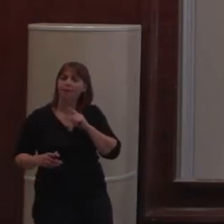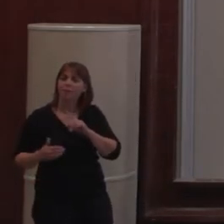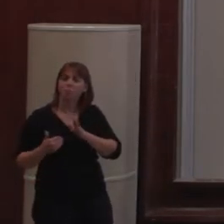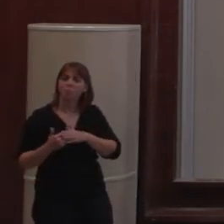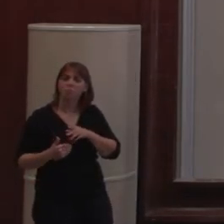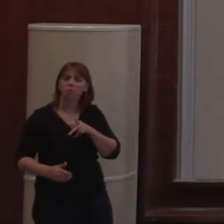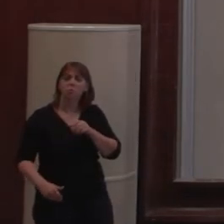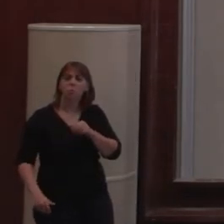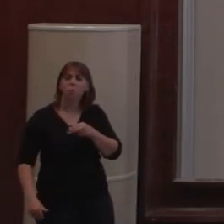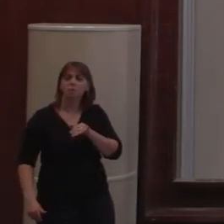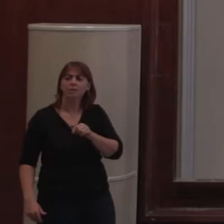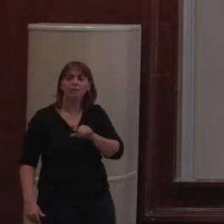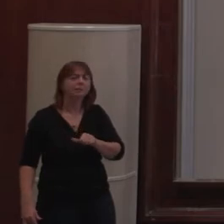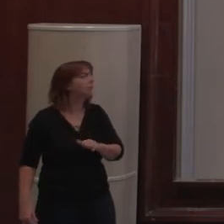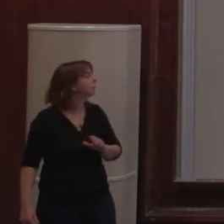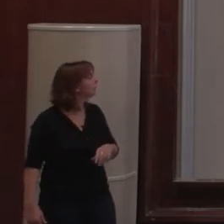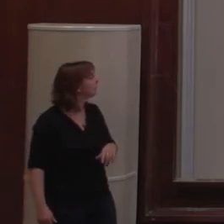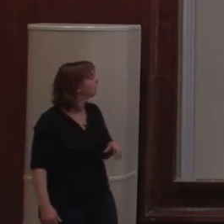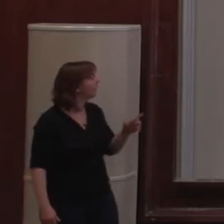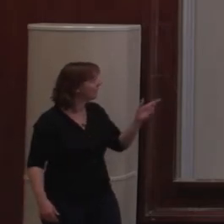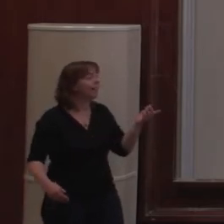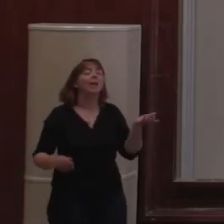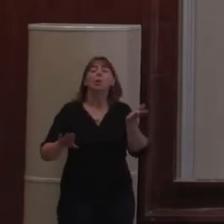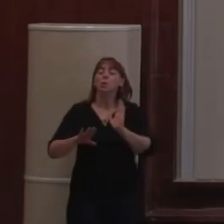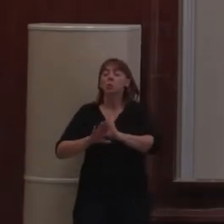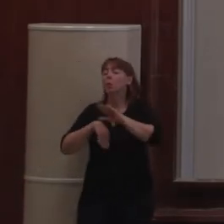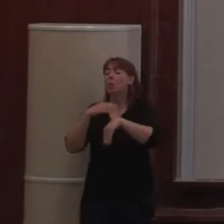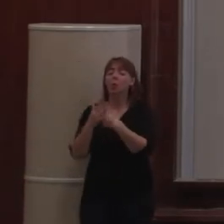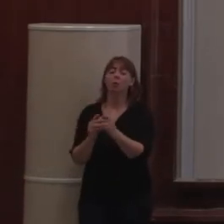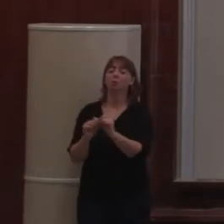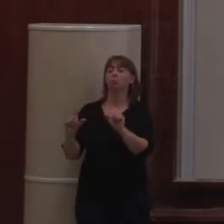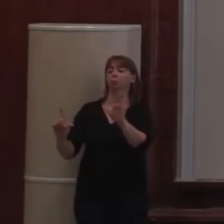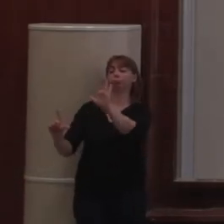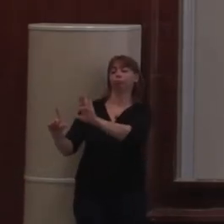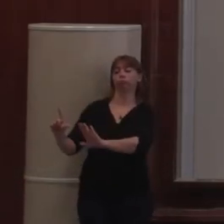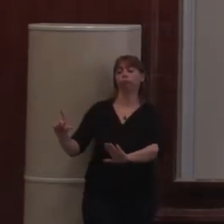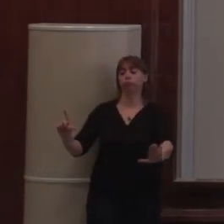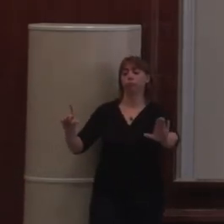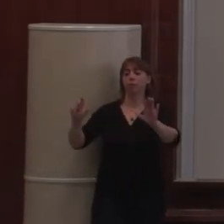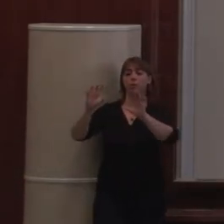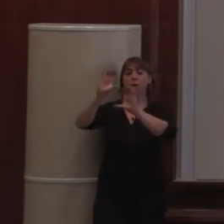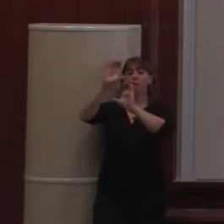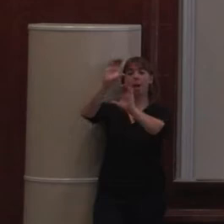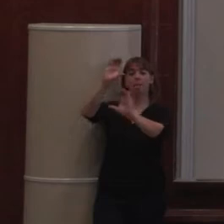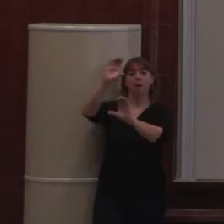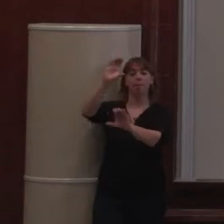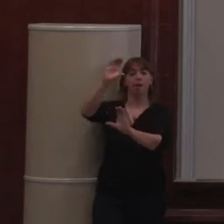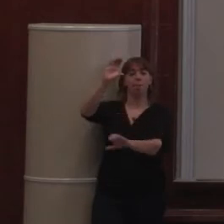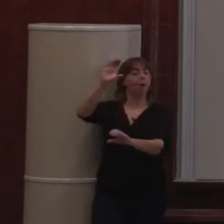Donc, voilà, ça,'est la présentation, on va dire, bête et méchante de notre recette. Les chants s'enchaînent les uns après les autres